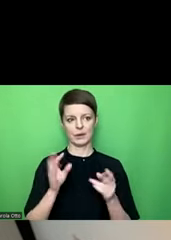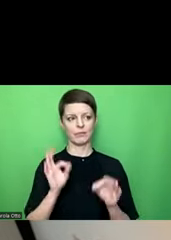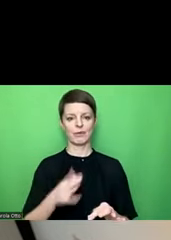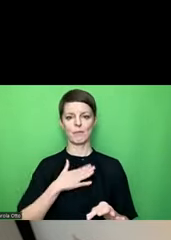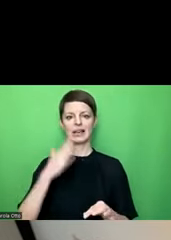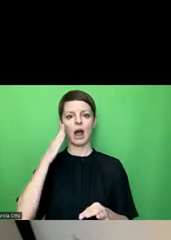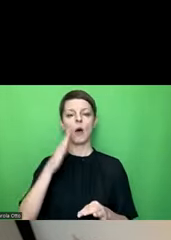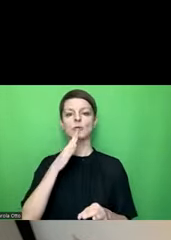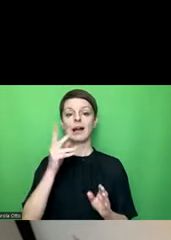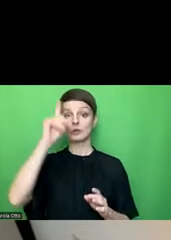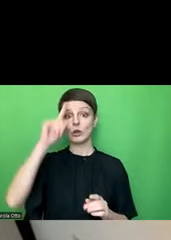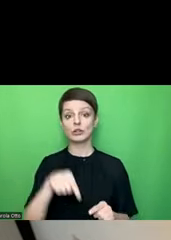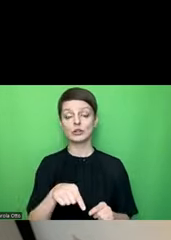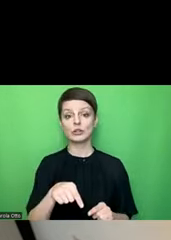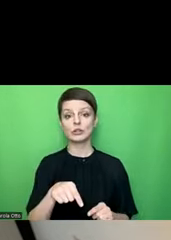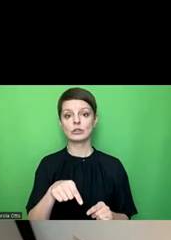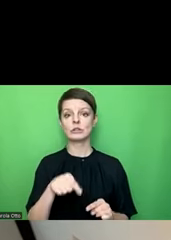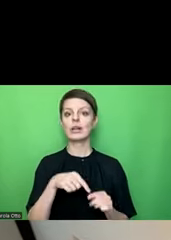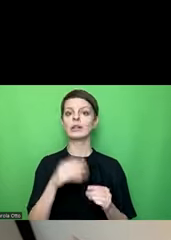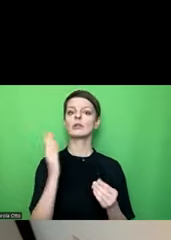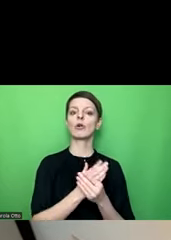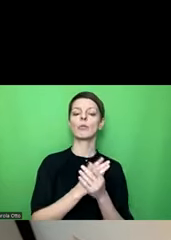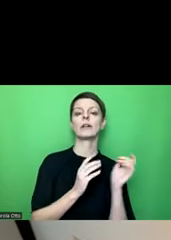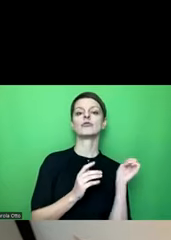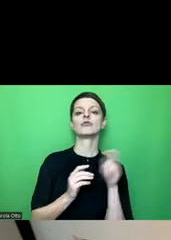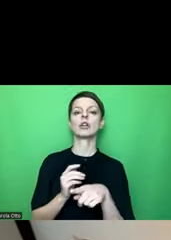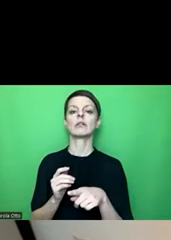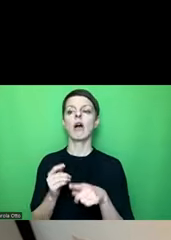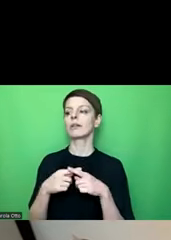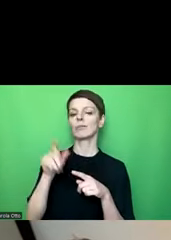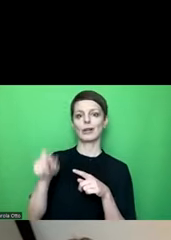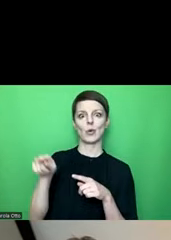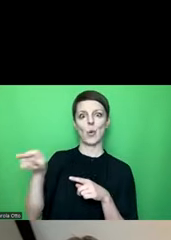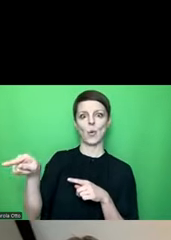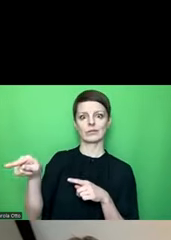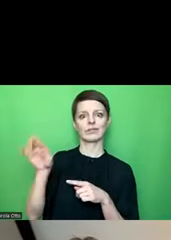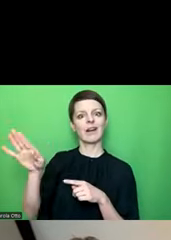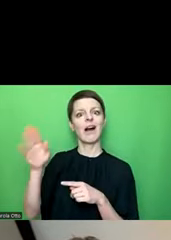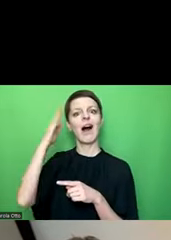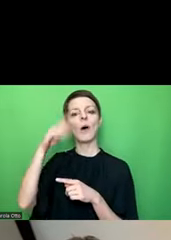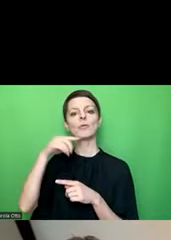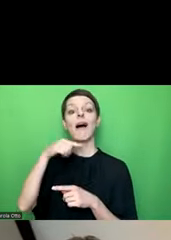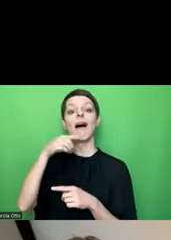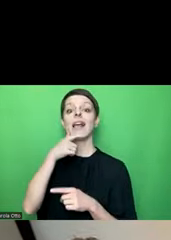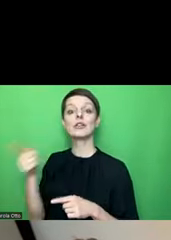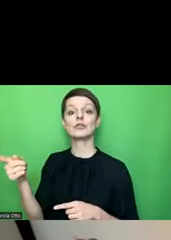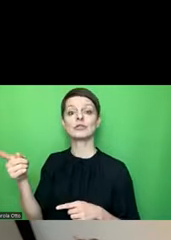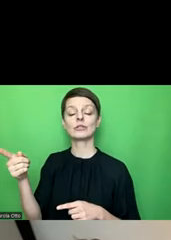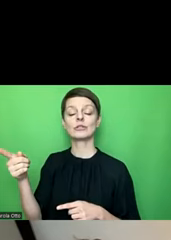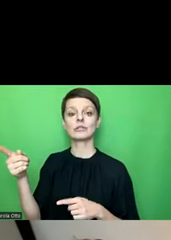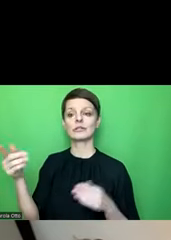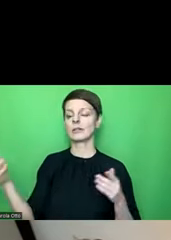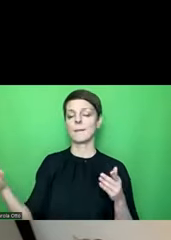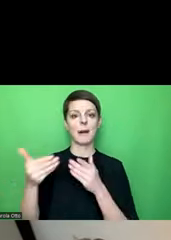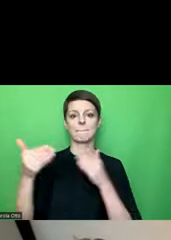auf Deutsch eingestellt habe und schicke ein Dokument weg an eine andere Person und deren Hauptsprache ist auf Englisch eingestellt, dann werden